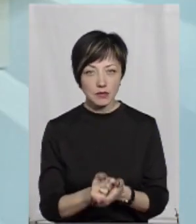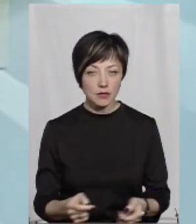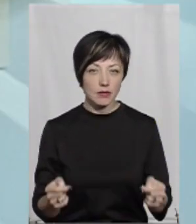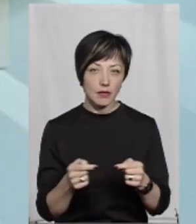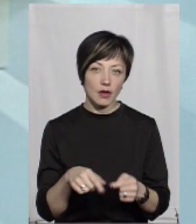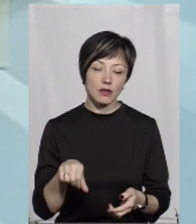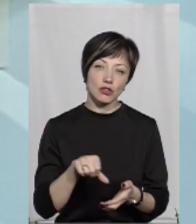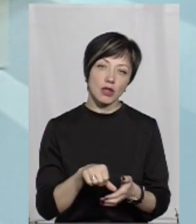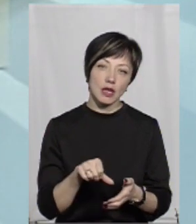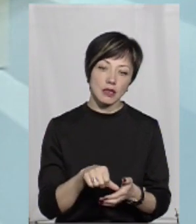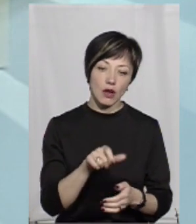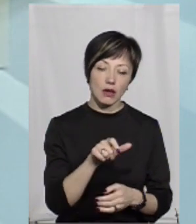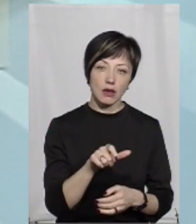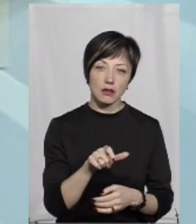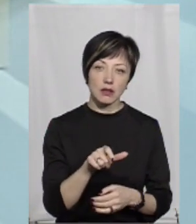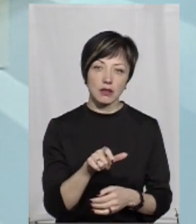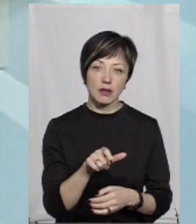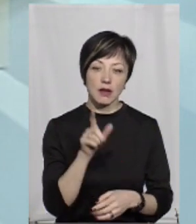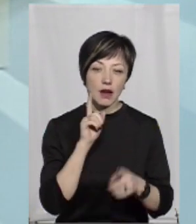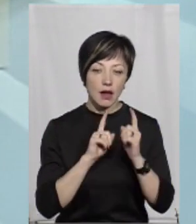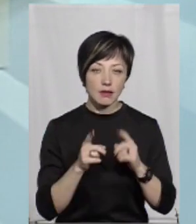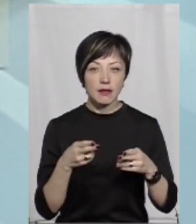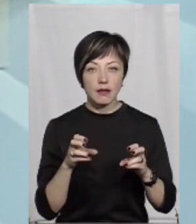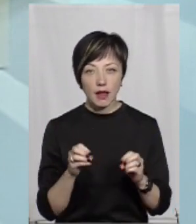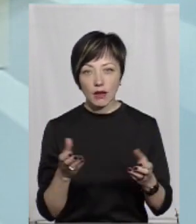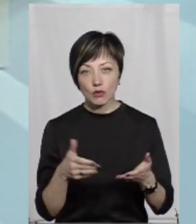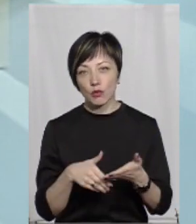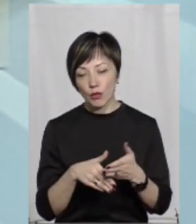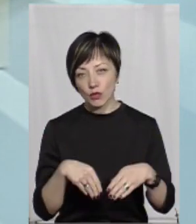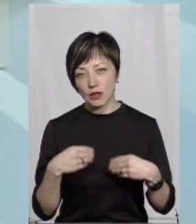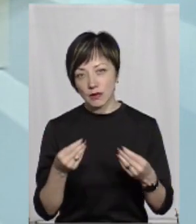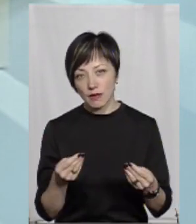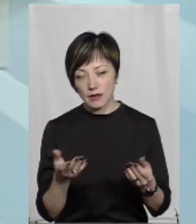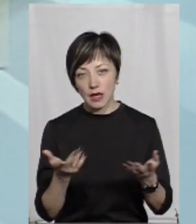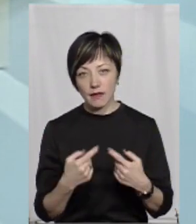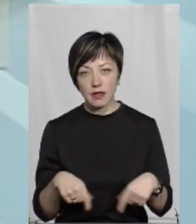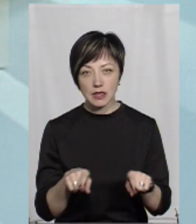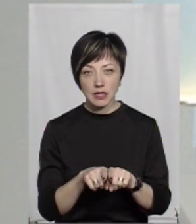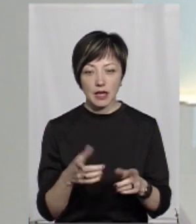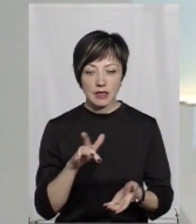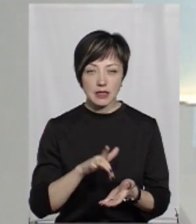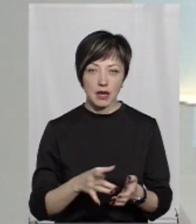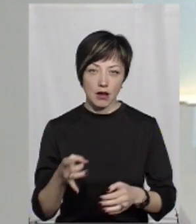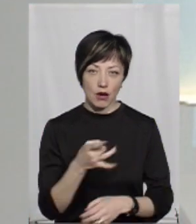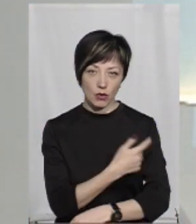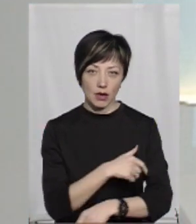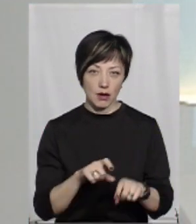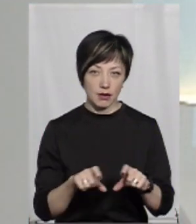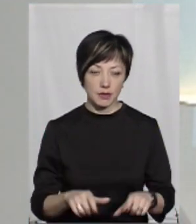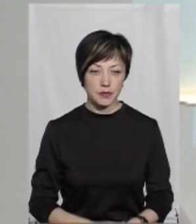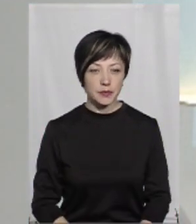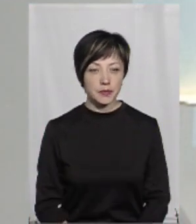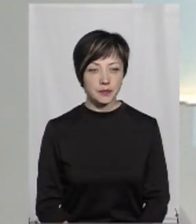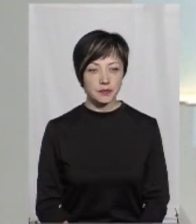члени госпітальної ради, де яку допомогу буде надаватися, в яких відділеннях і в які центральні райони лікарні.